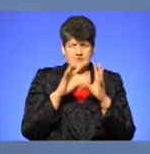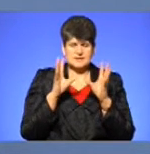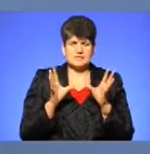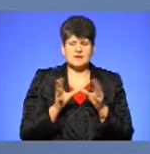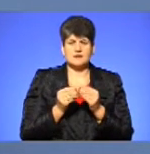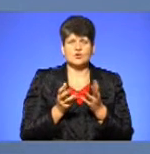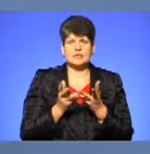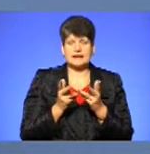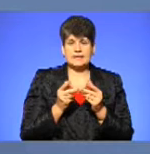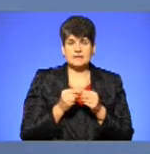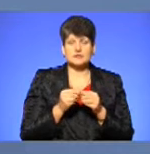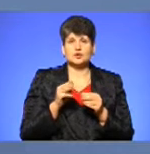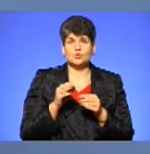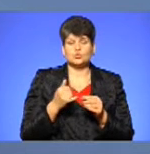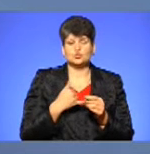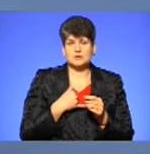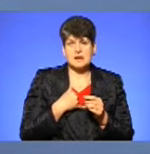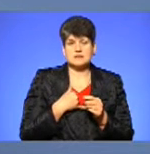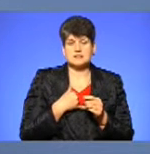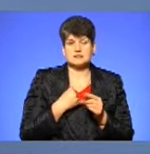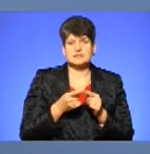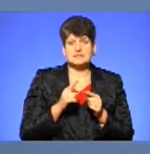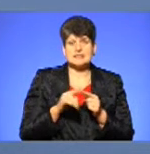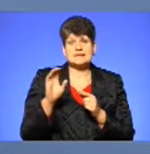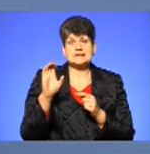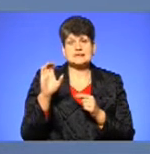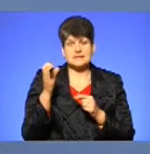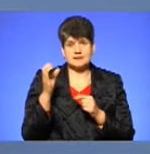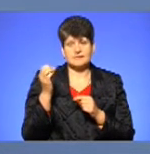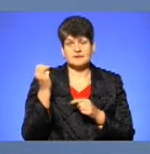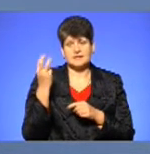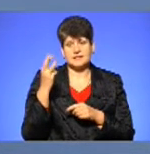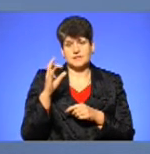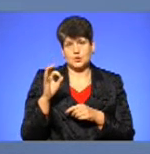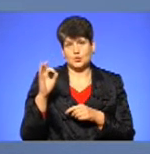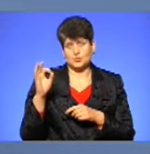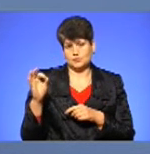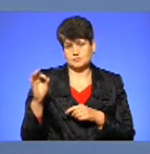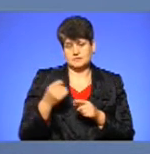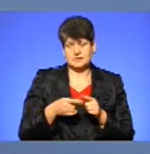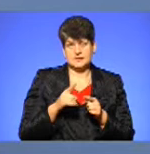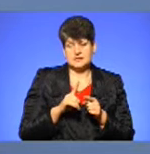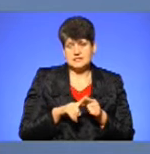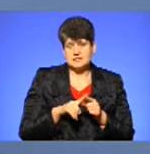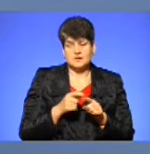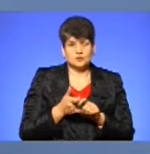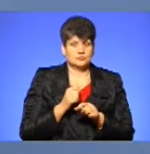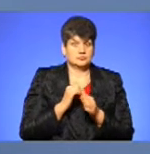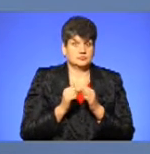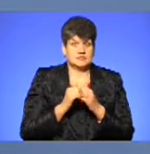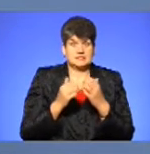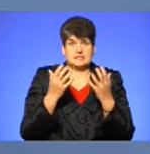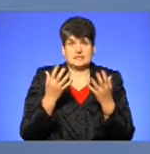кількості, то в нас припадає в середу о 13.00. Тобто, це найтягніший день, коли